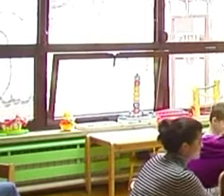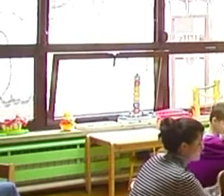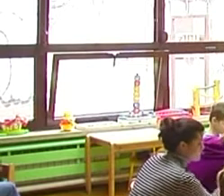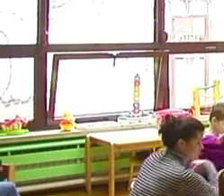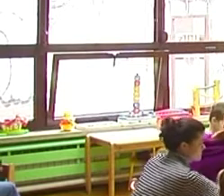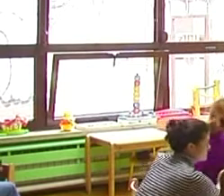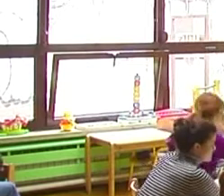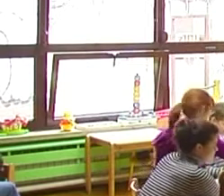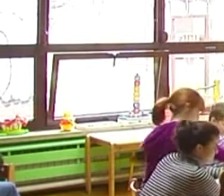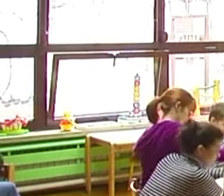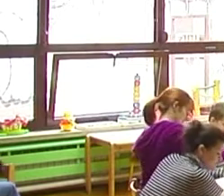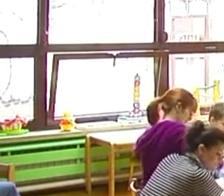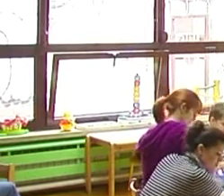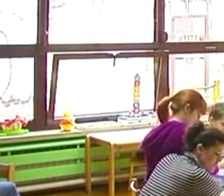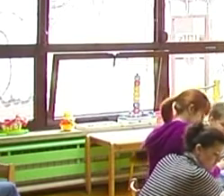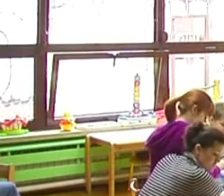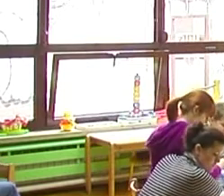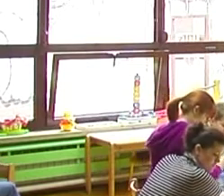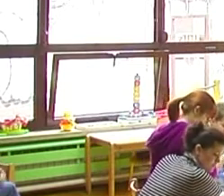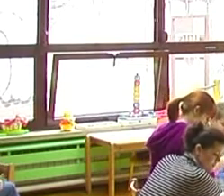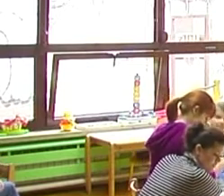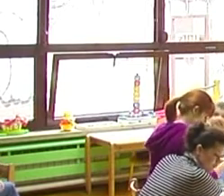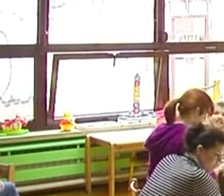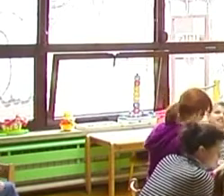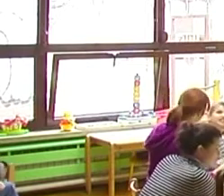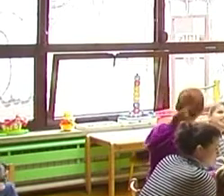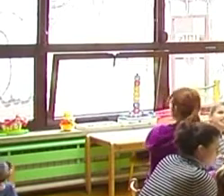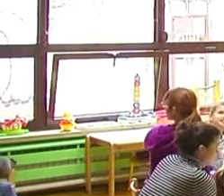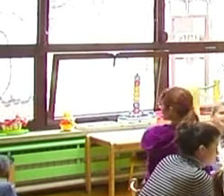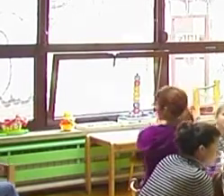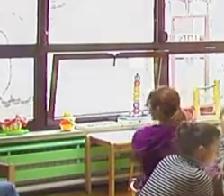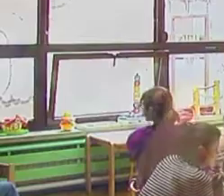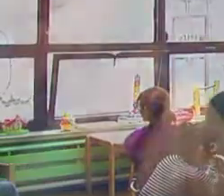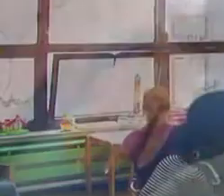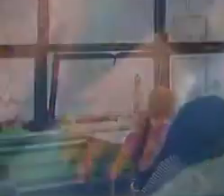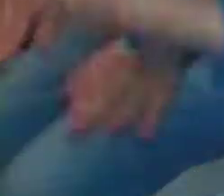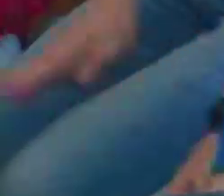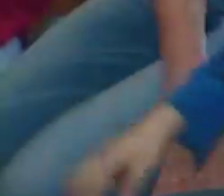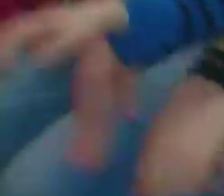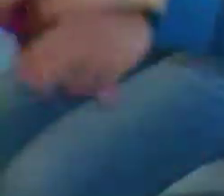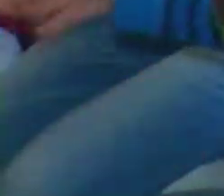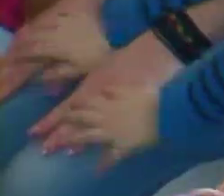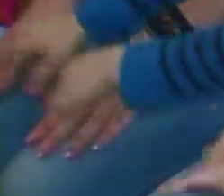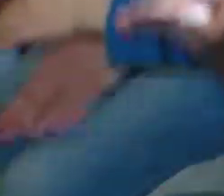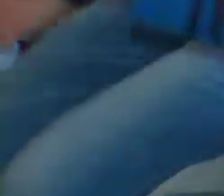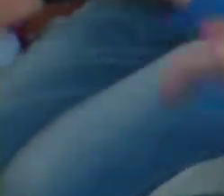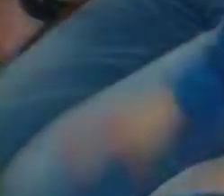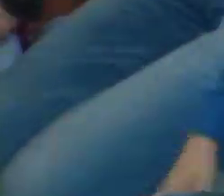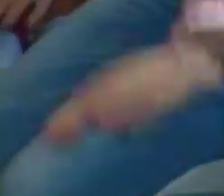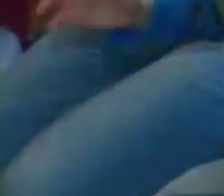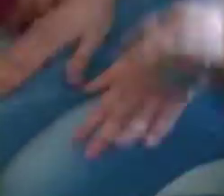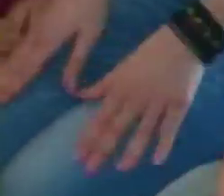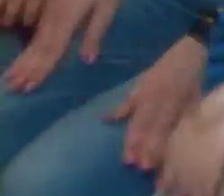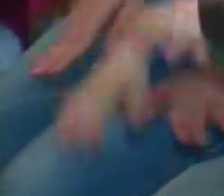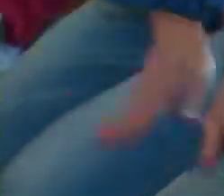integracijsku grupu, da je on se brži, bolji i više napreduje. Jel vas je znanadila brzina napretka? Kako napreduje?